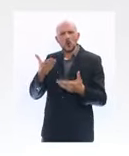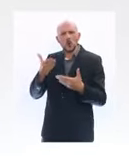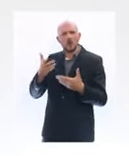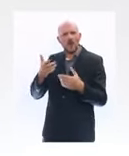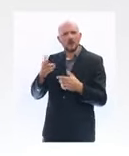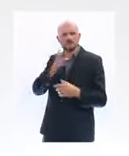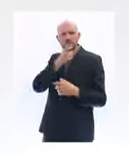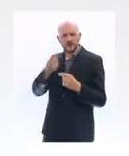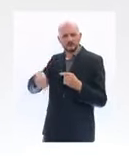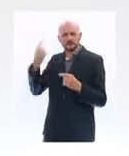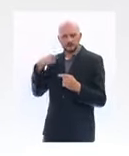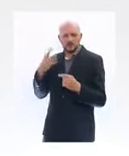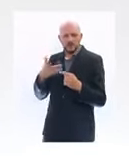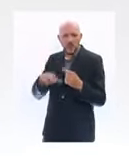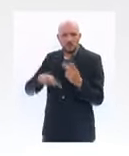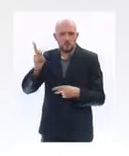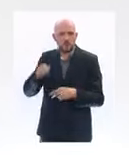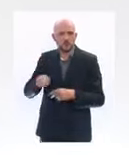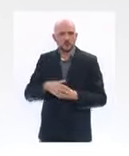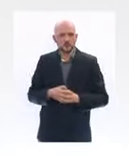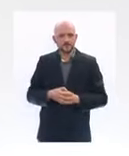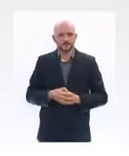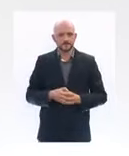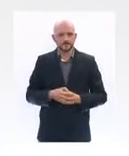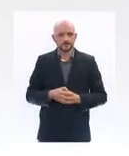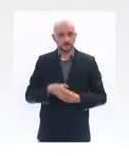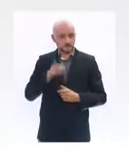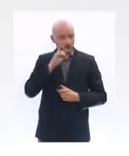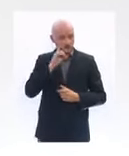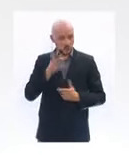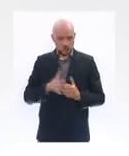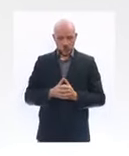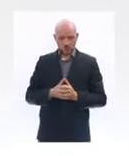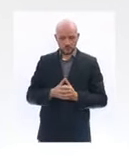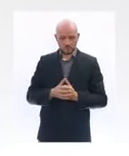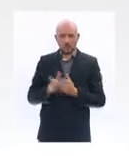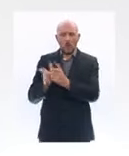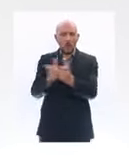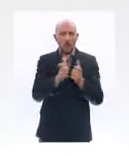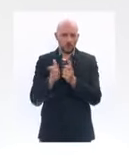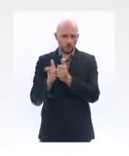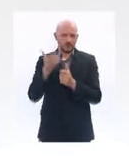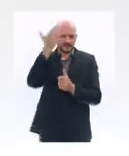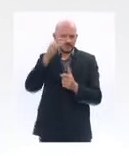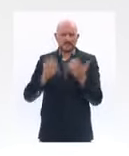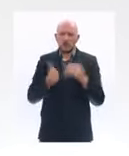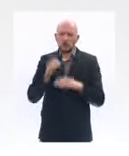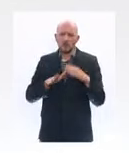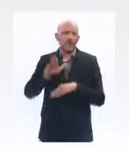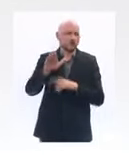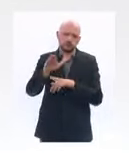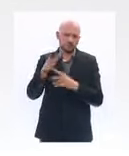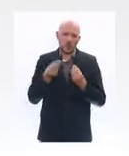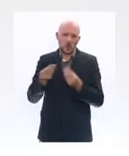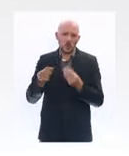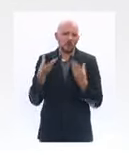confinement. Tout simplement parce que les entreprises ont été fragilisées par la première vague, fragilisées par le